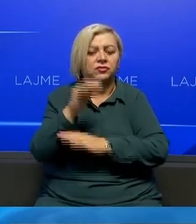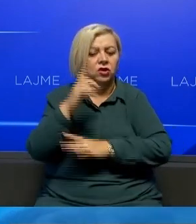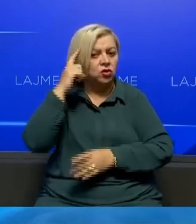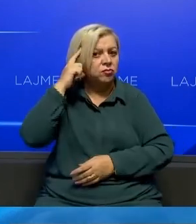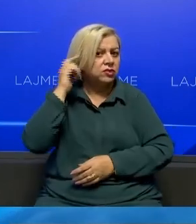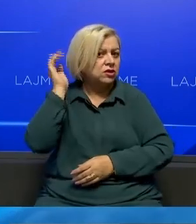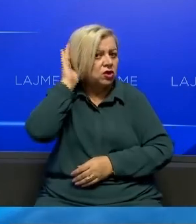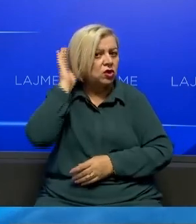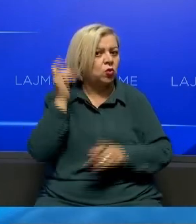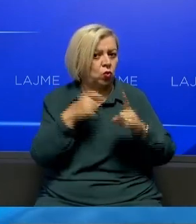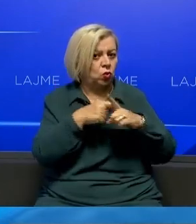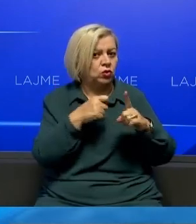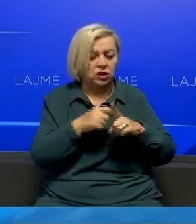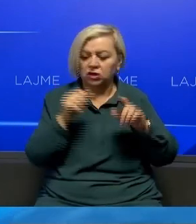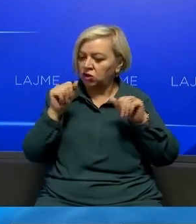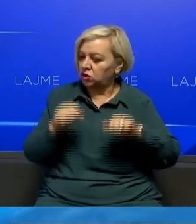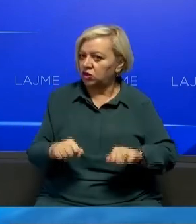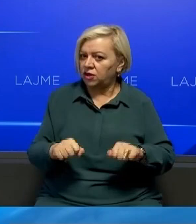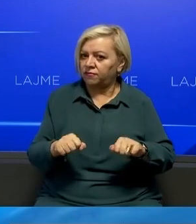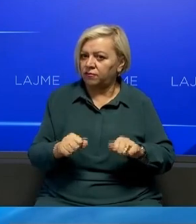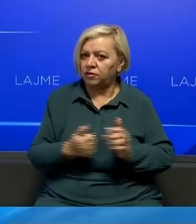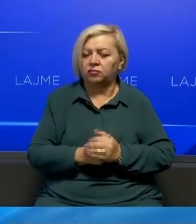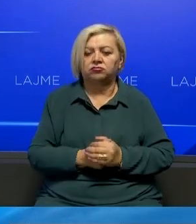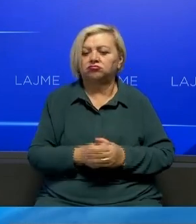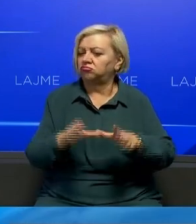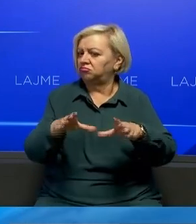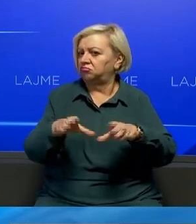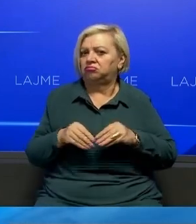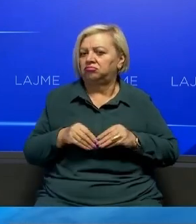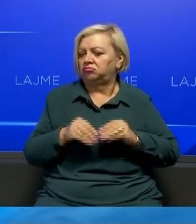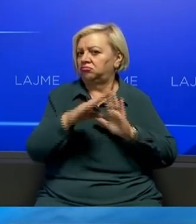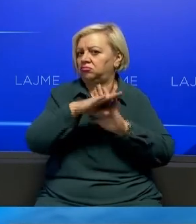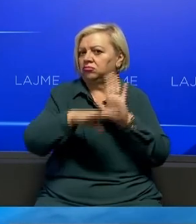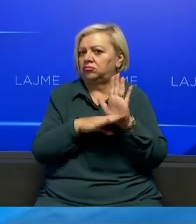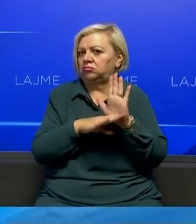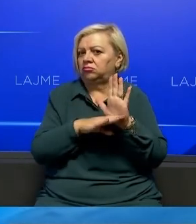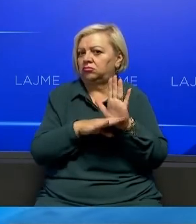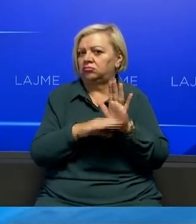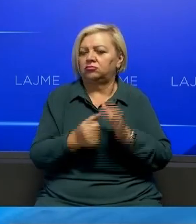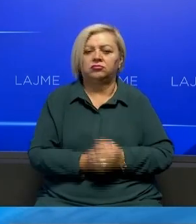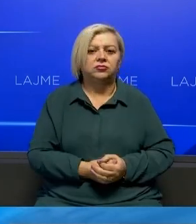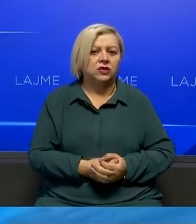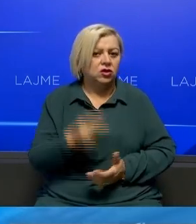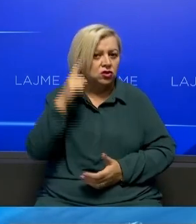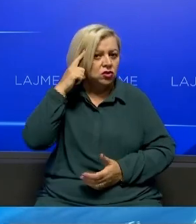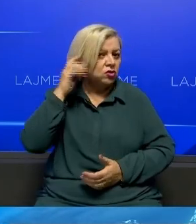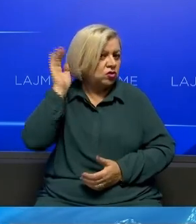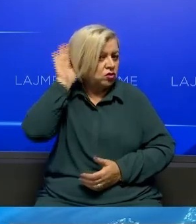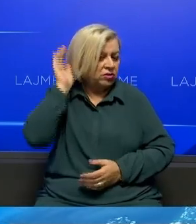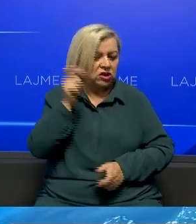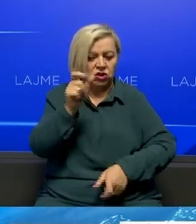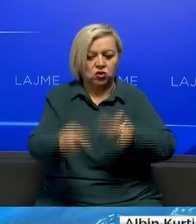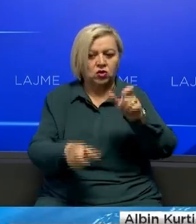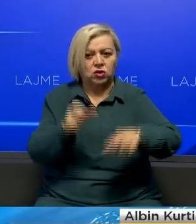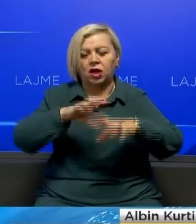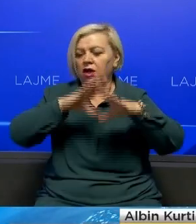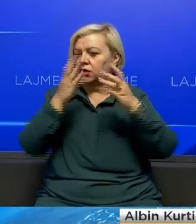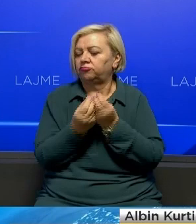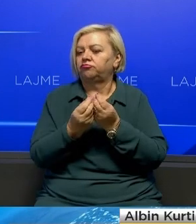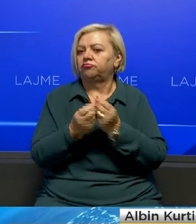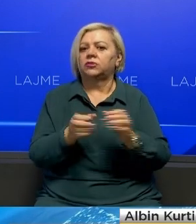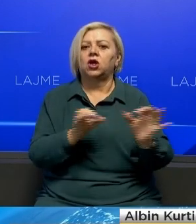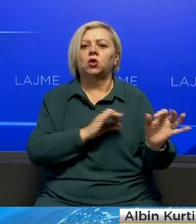ligatën se qëvija Kosovës është vetëm duke zbatuar ligjin. Si Kryeministri, gjithë qëtëtarëve të Kosovës, ju